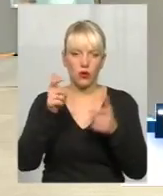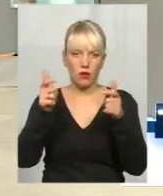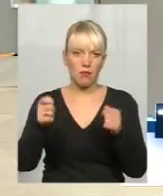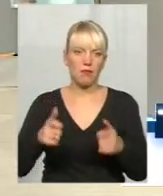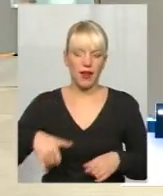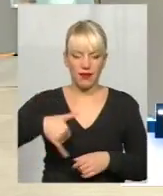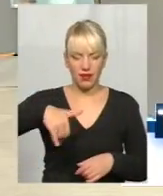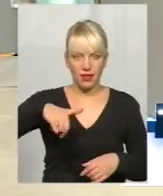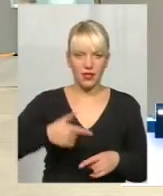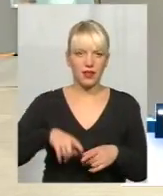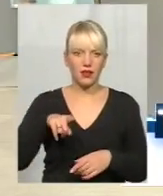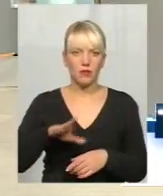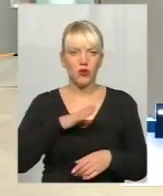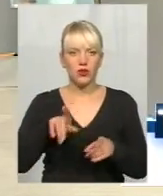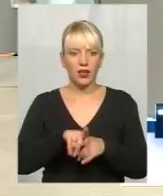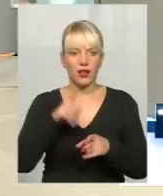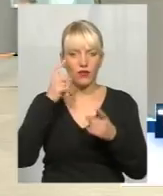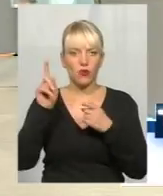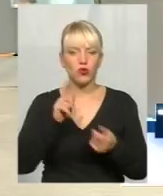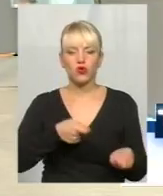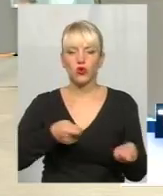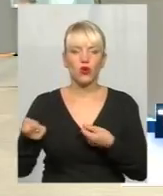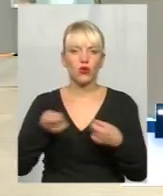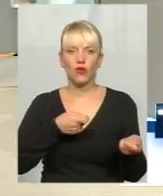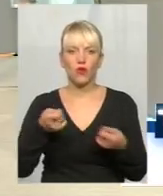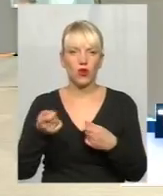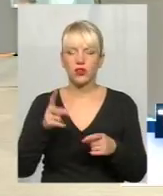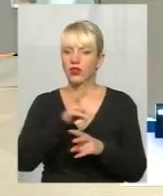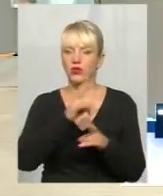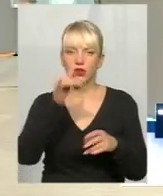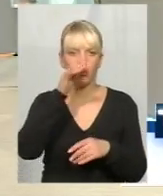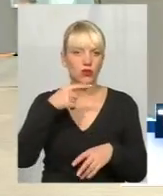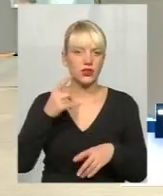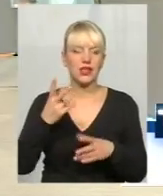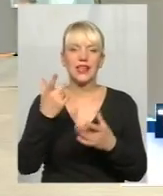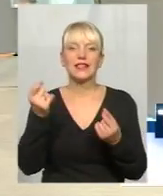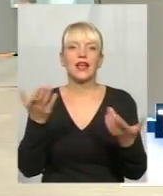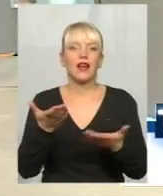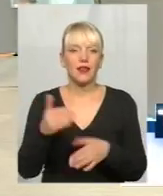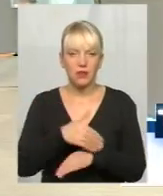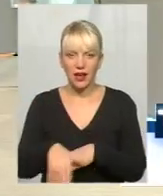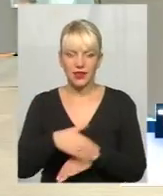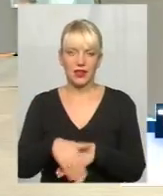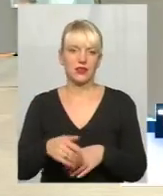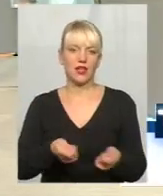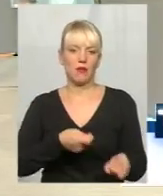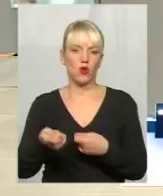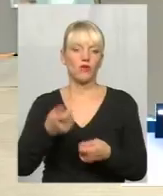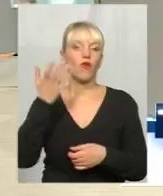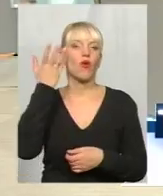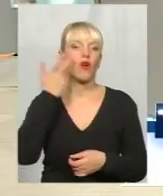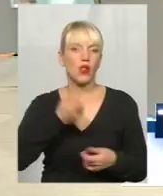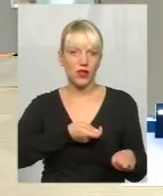була така інформація, що розвозили, але ніхто не міг сказати ні, за якими адресами розвозили, ні коли. Ну,